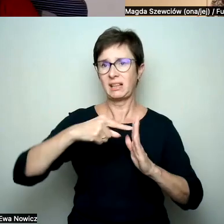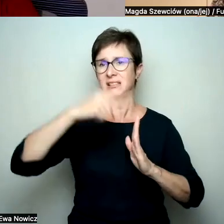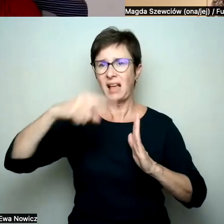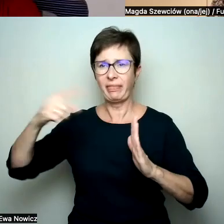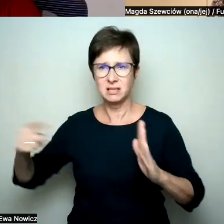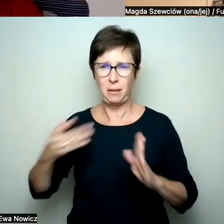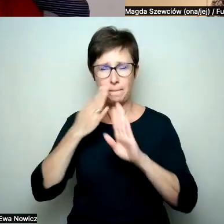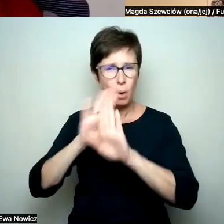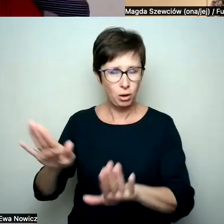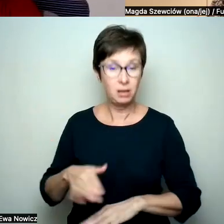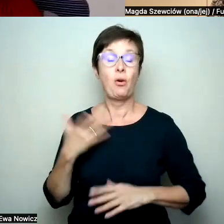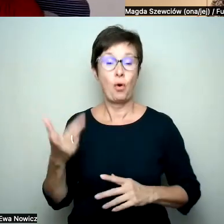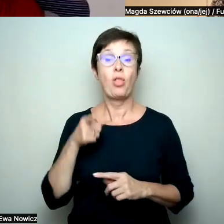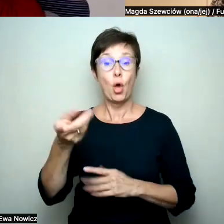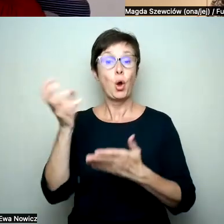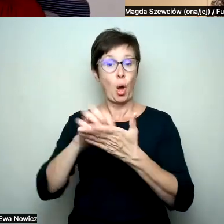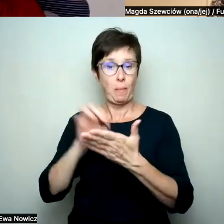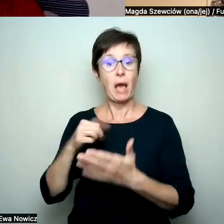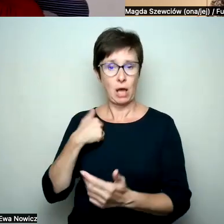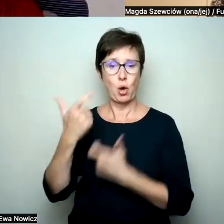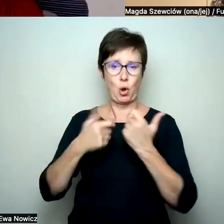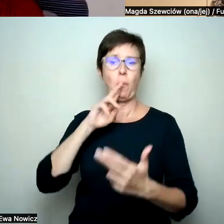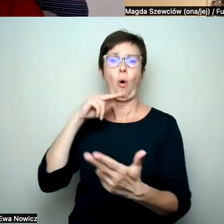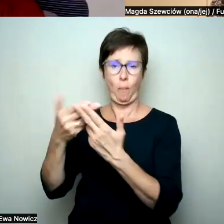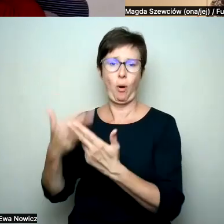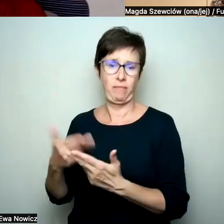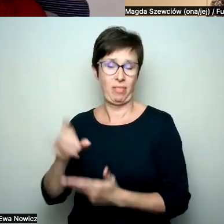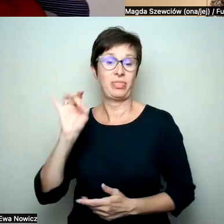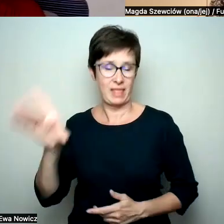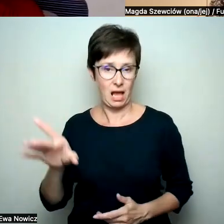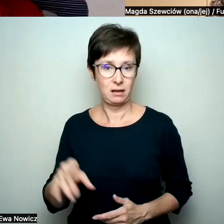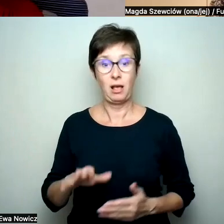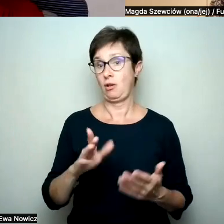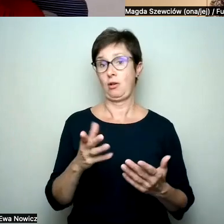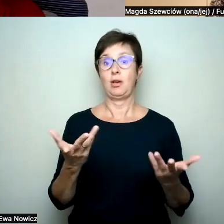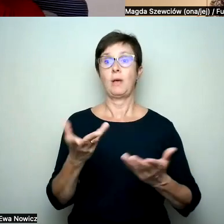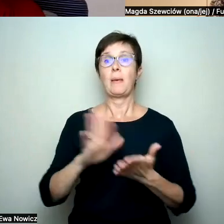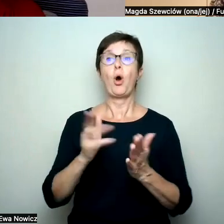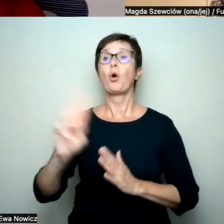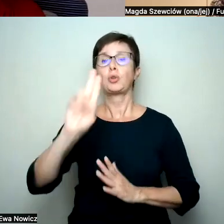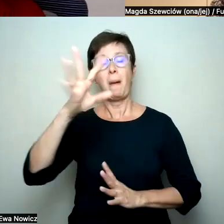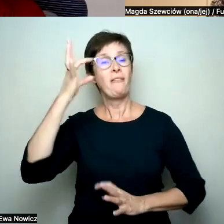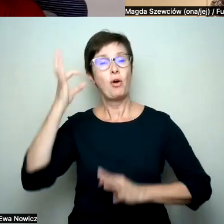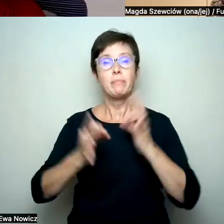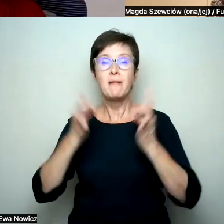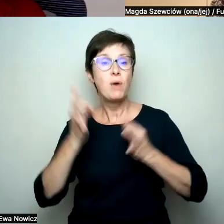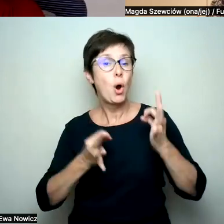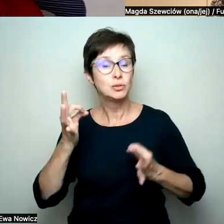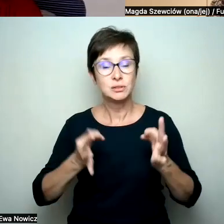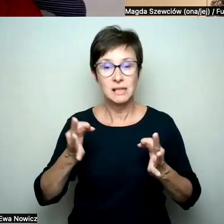się, że i na takie komentarze odpowiadam, więc to nie jest tak, że jeśli ktoś ma jakieś wątpliwości, to